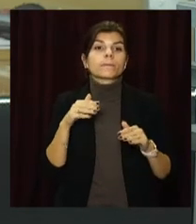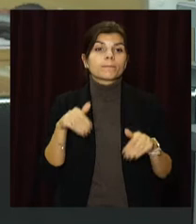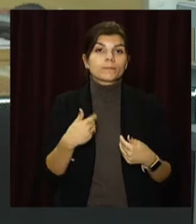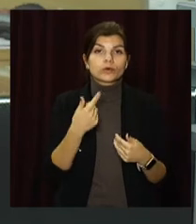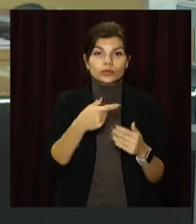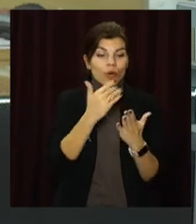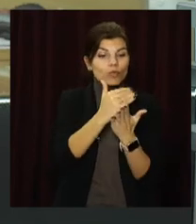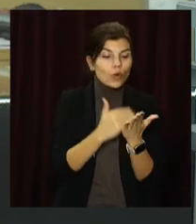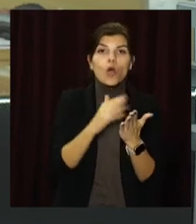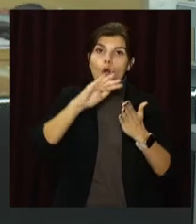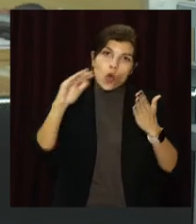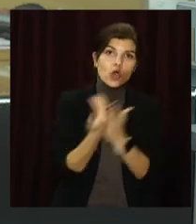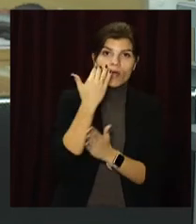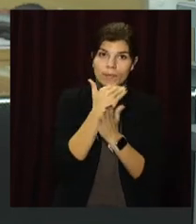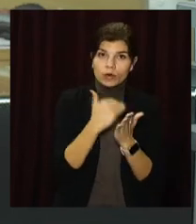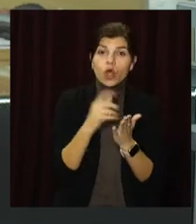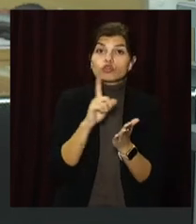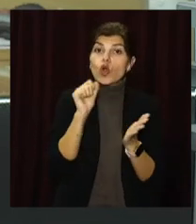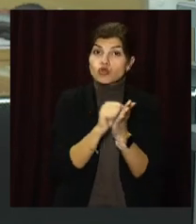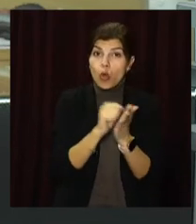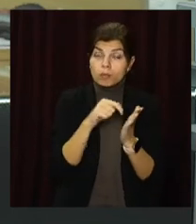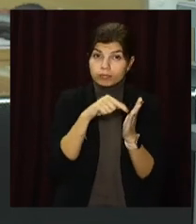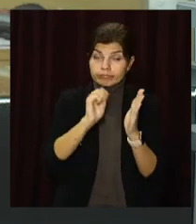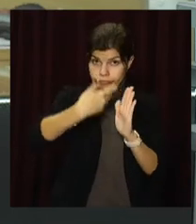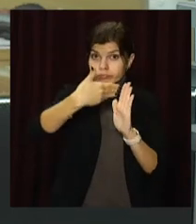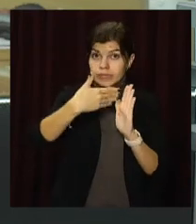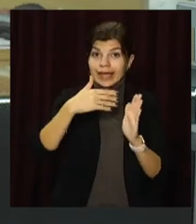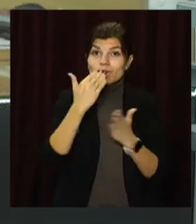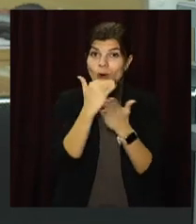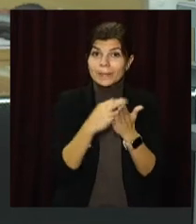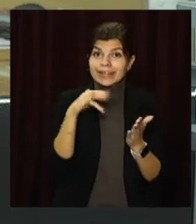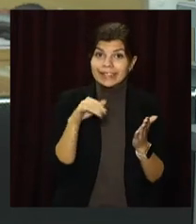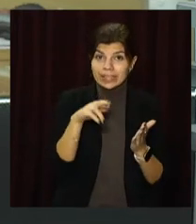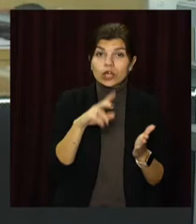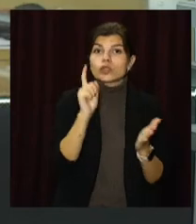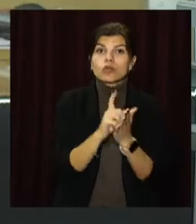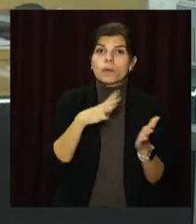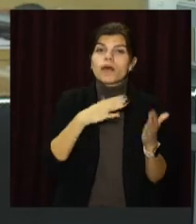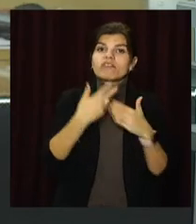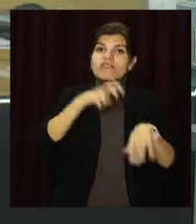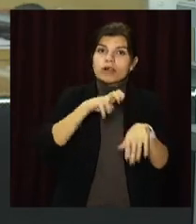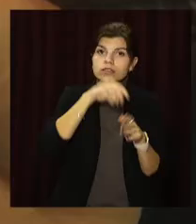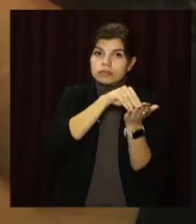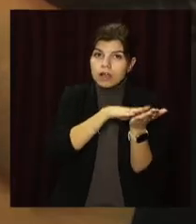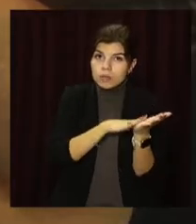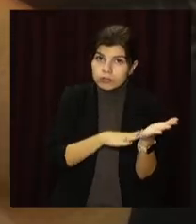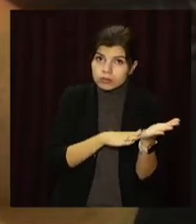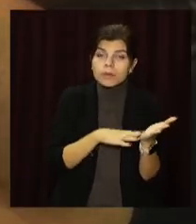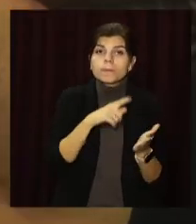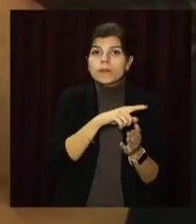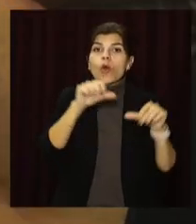опції в застосунку. Для того, щоб документ підтягнувся у додаток «Дія», має бути запис від лікаря про діагноз.